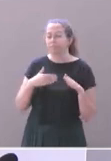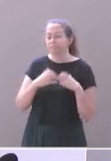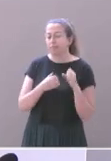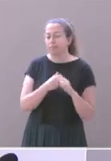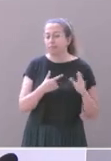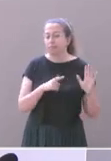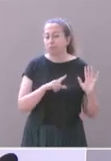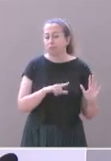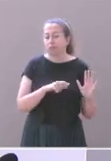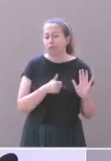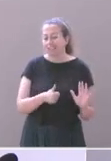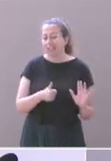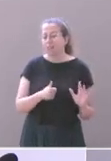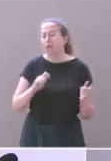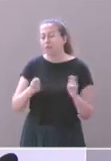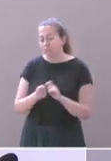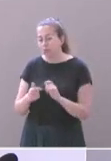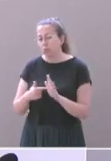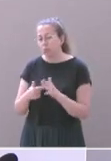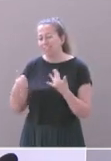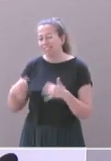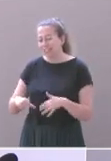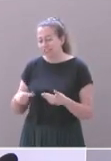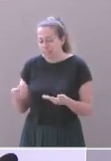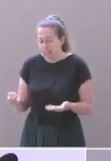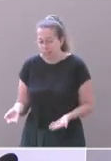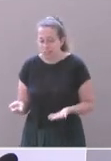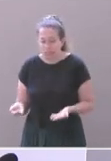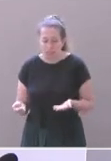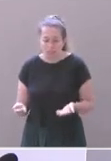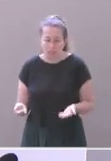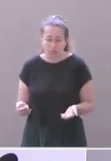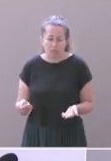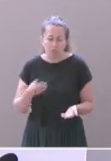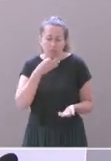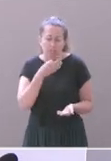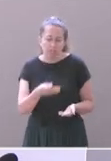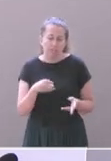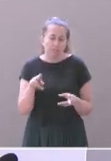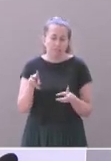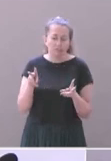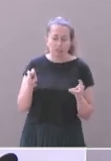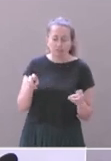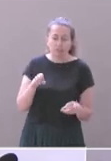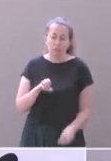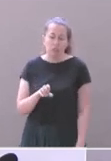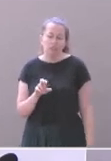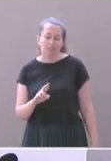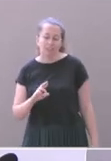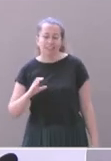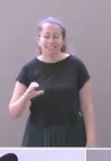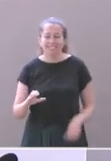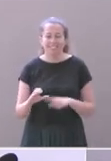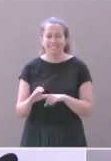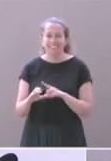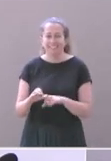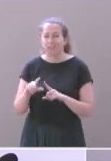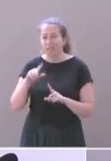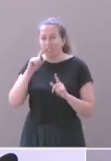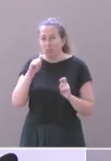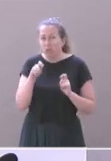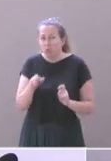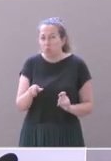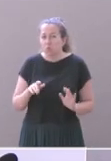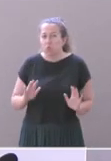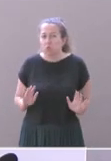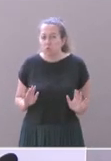en 2016, ce que l'on nomme aujourd'hui facilement la séquence ERC doit être maniée selon nous avec précaution.